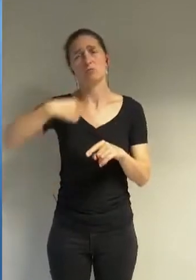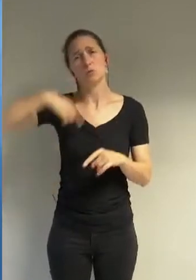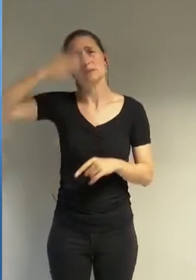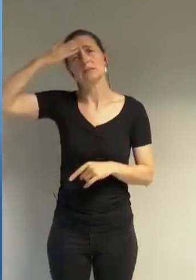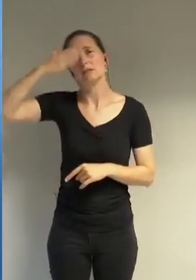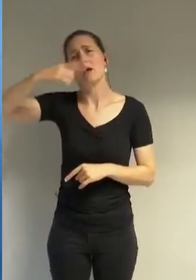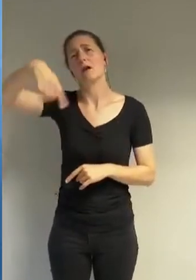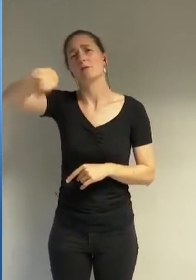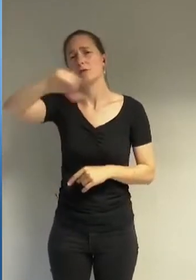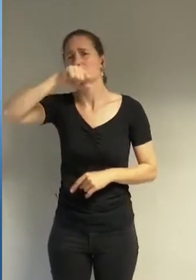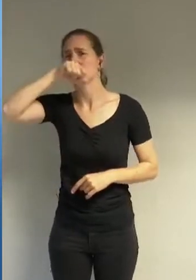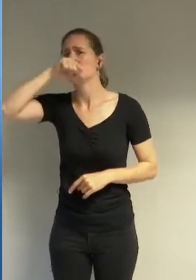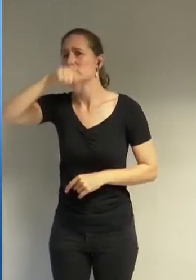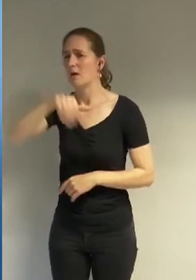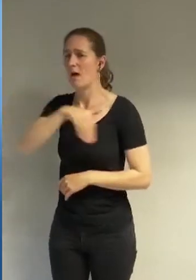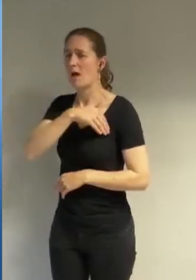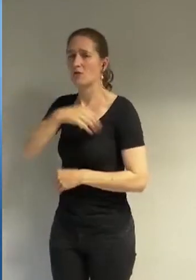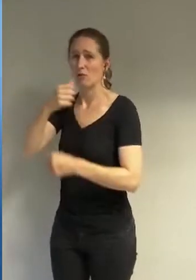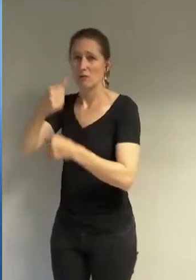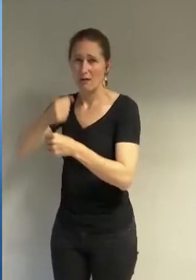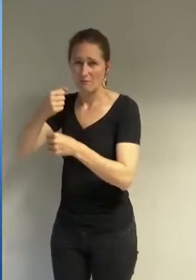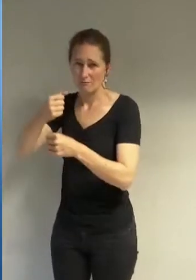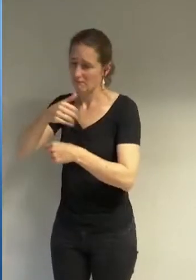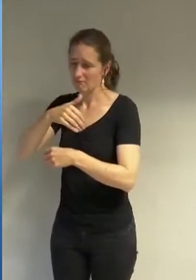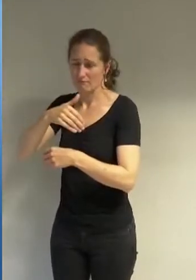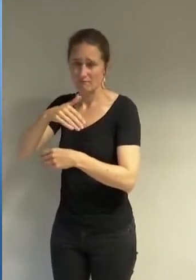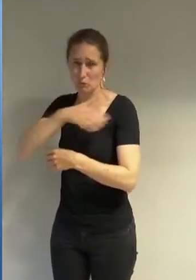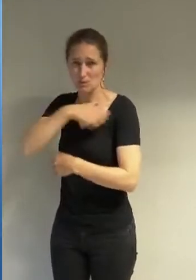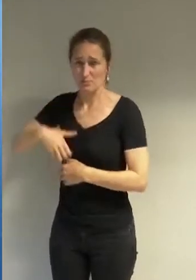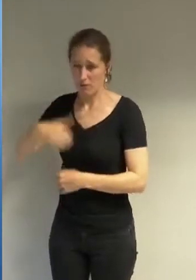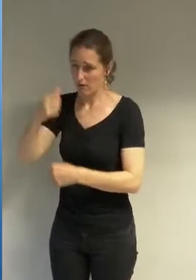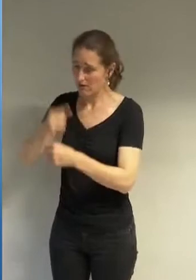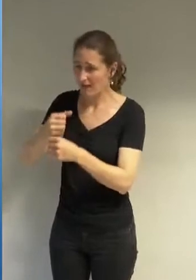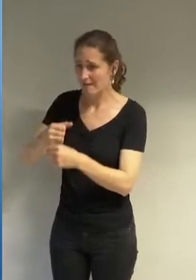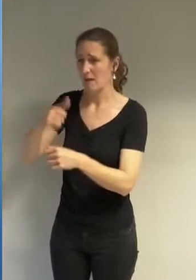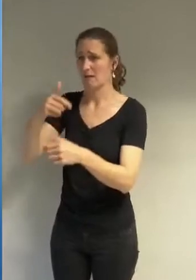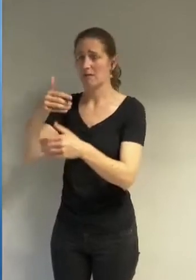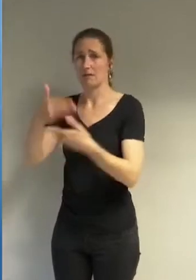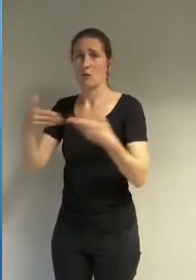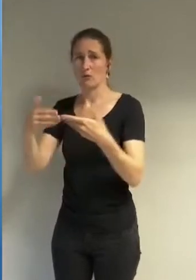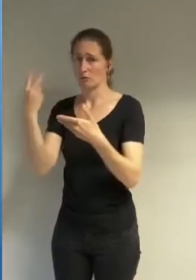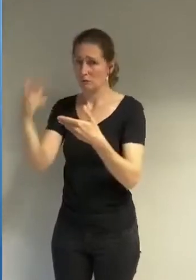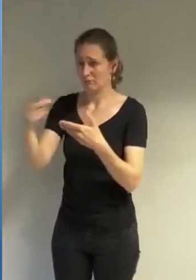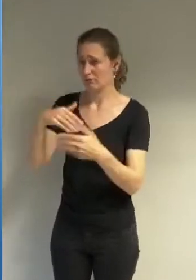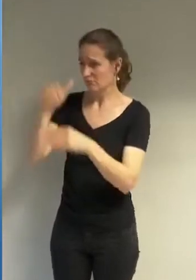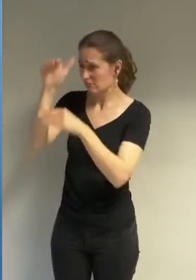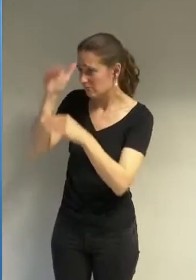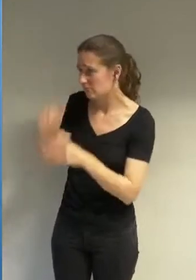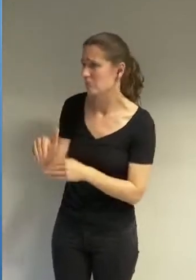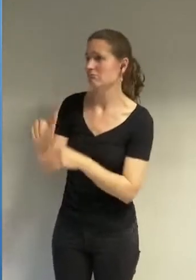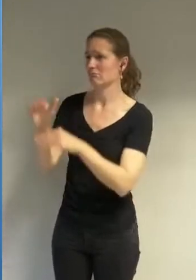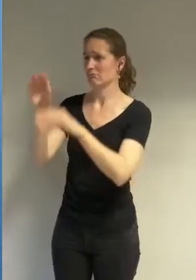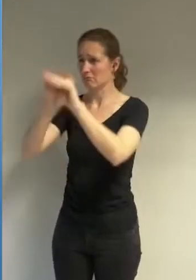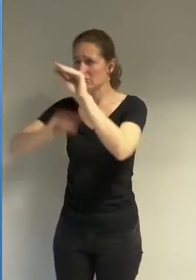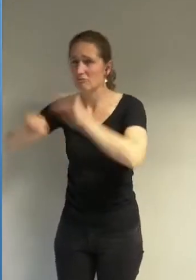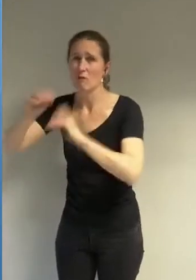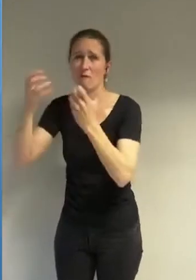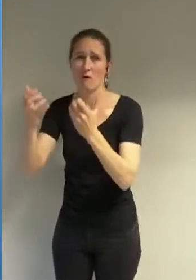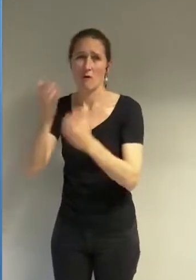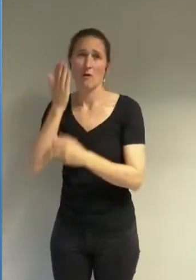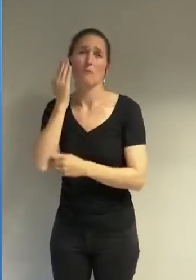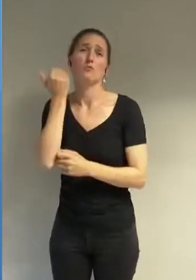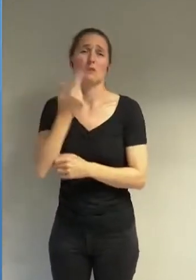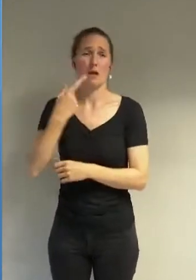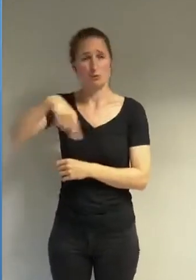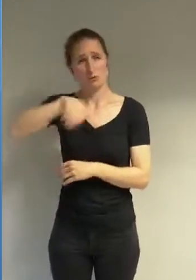conditions de travail des agents municipaux nous vous appelons mesdames et messieurs les conseillers municipaux à faire de